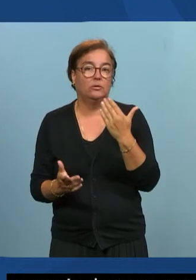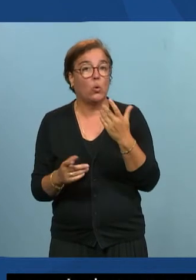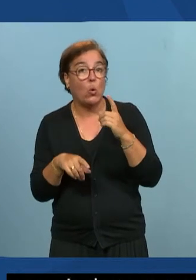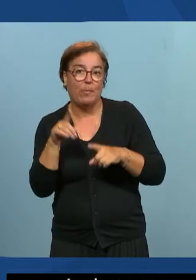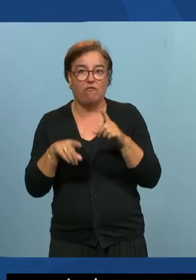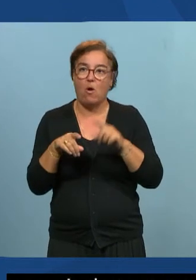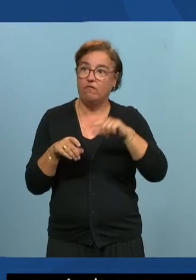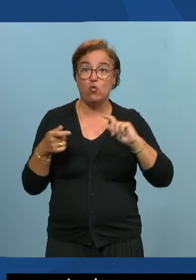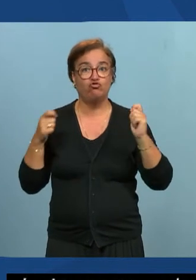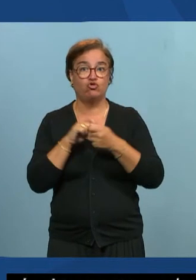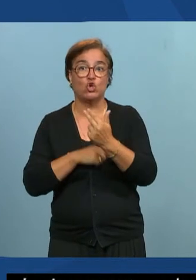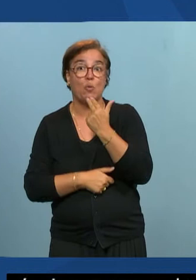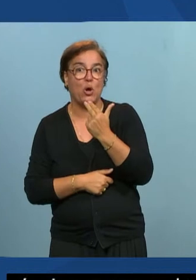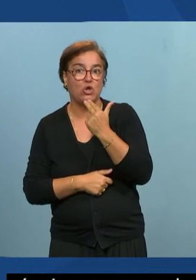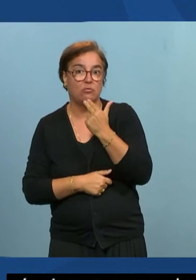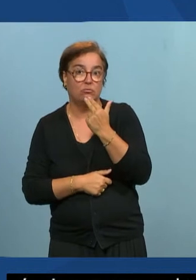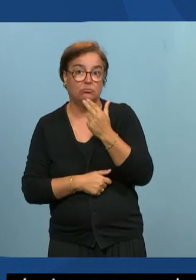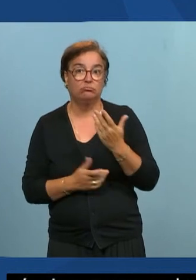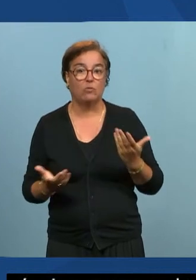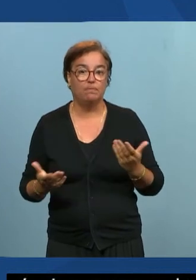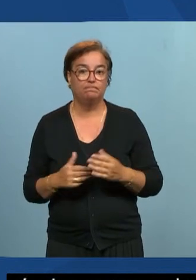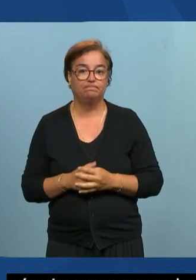de modalité et de ne pas être exclusivement sur le web.